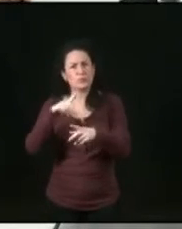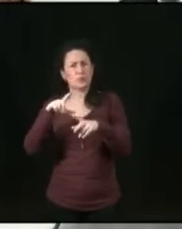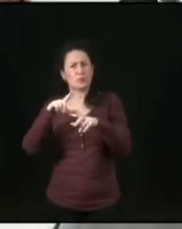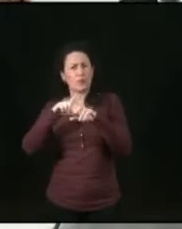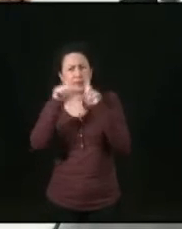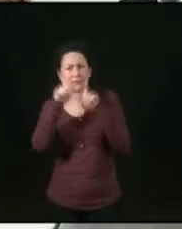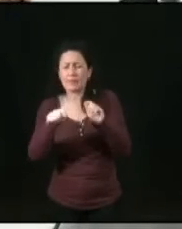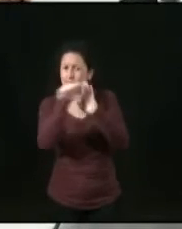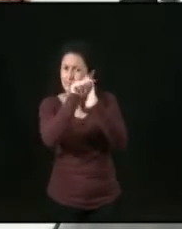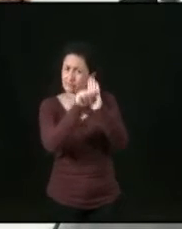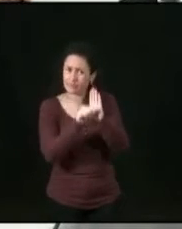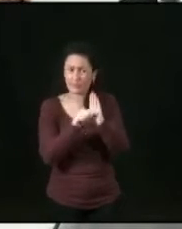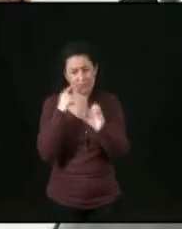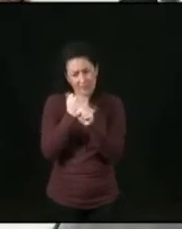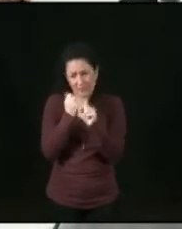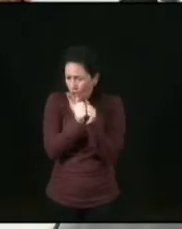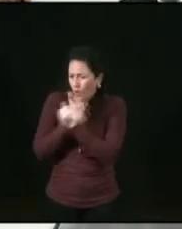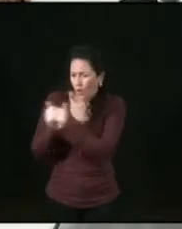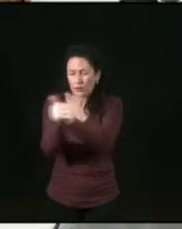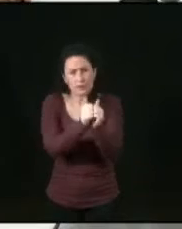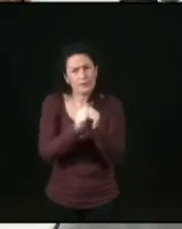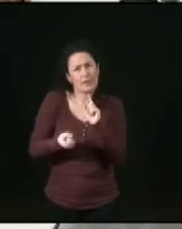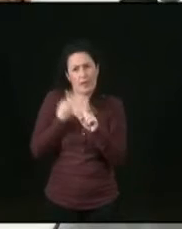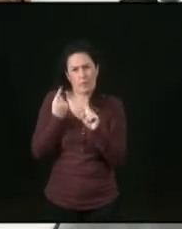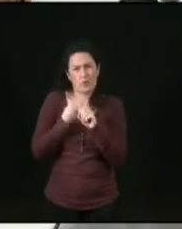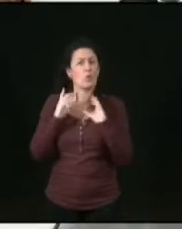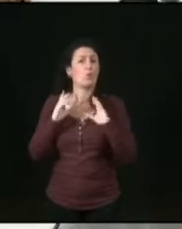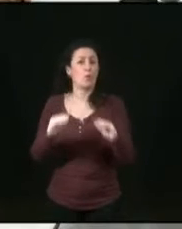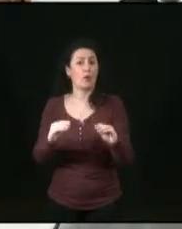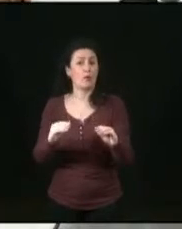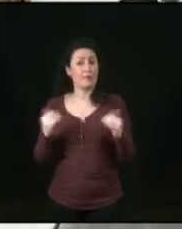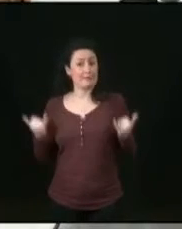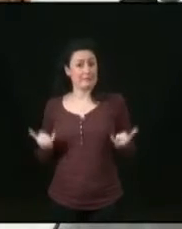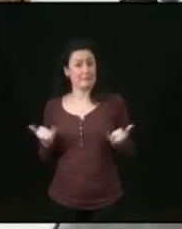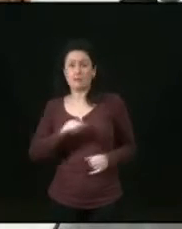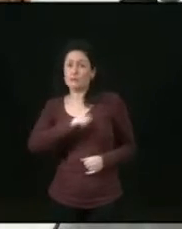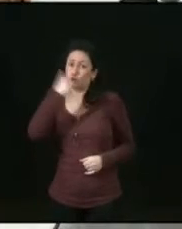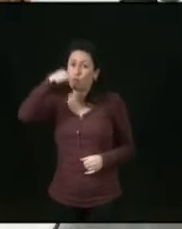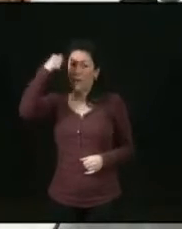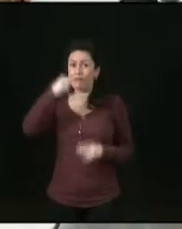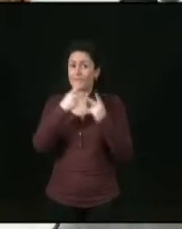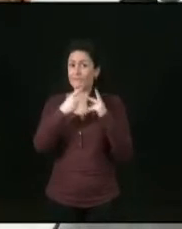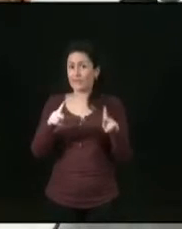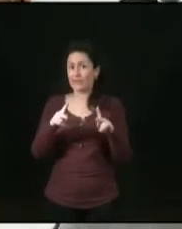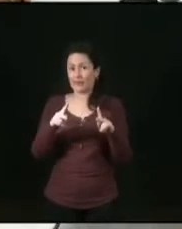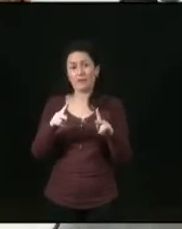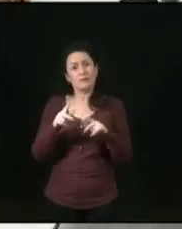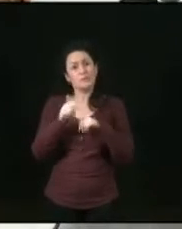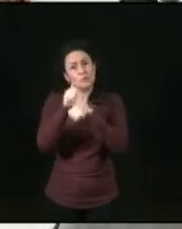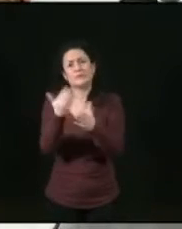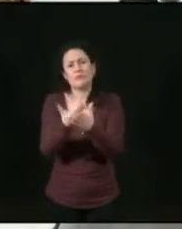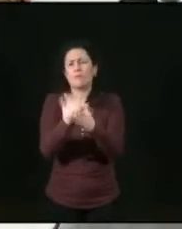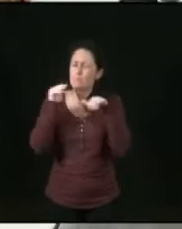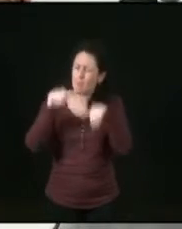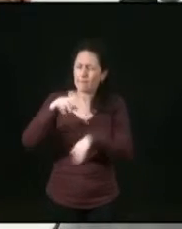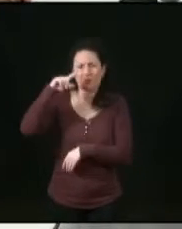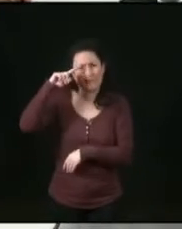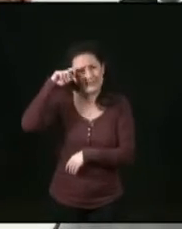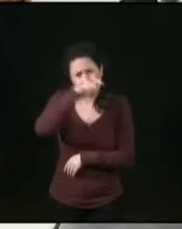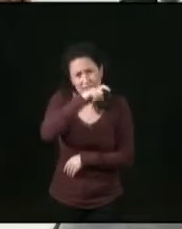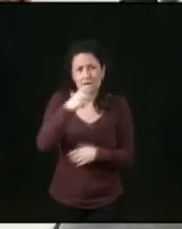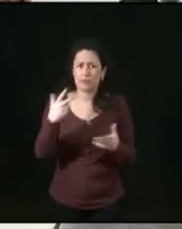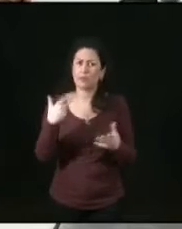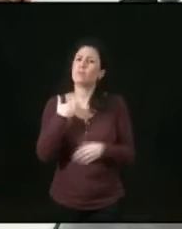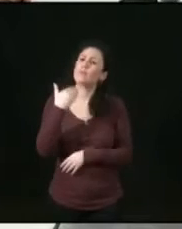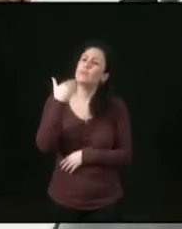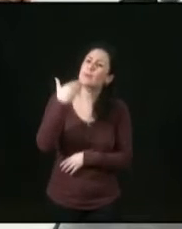commun, collectif, très important à mettre en œuvre. Et Alfort-Ville est une des seules villes à le faire, même si c'est difficile. Et je vous remercie, Mme Paquets,